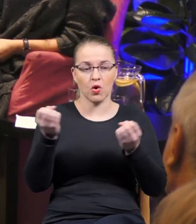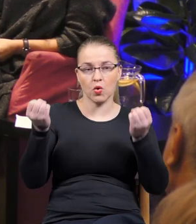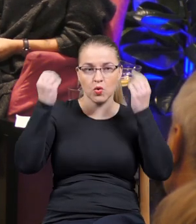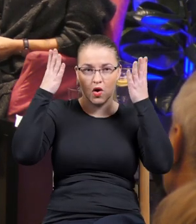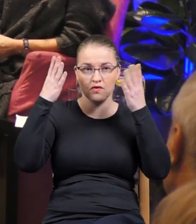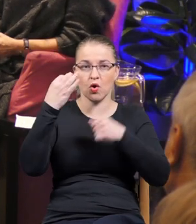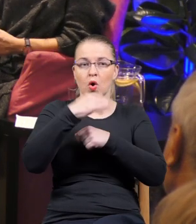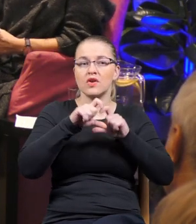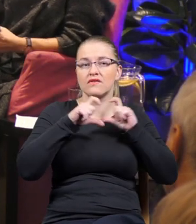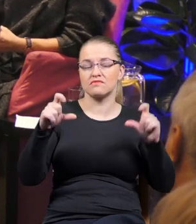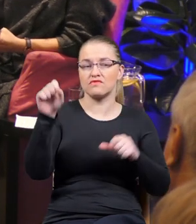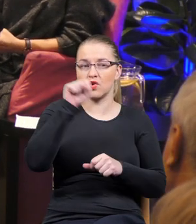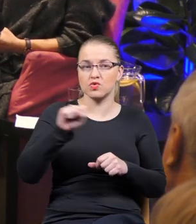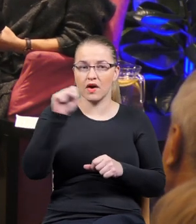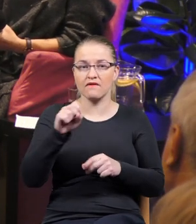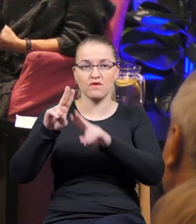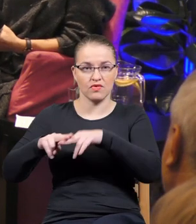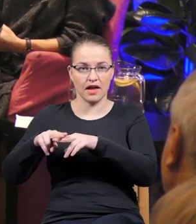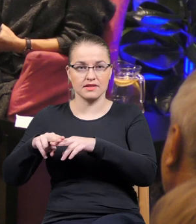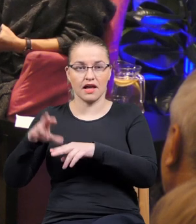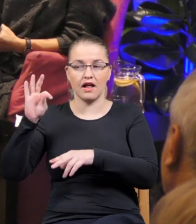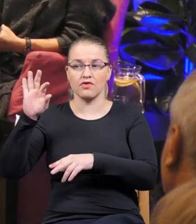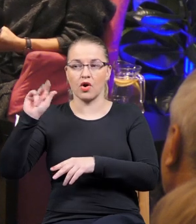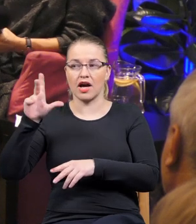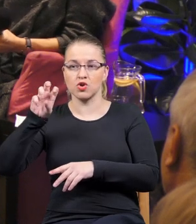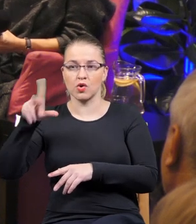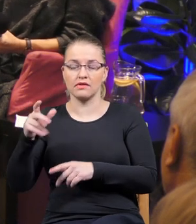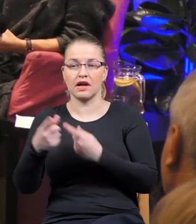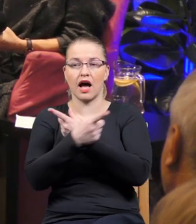Wrocławskiego, Fundację Olgi Tokarczuk, Austriackie... Znaczy germańskie.